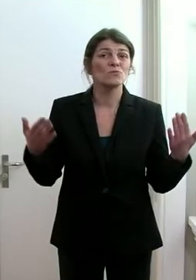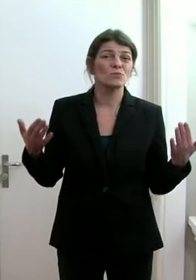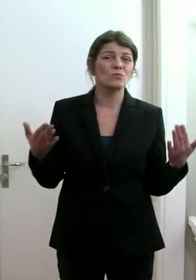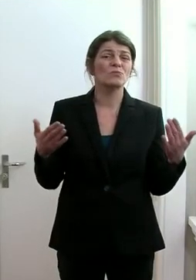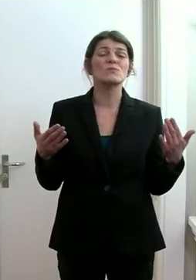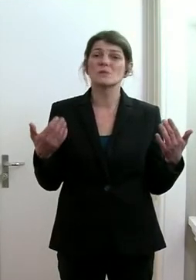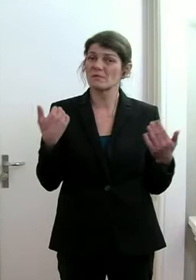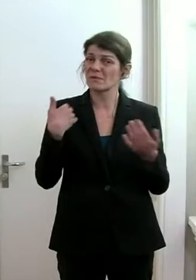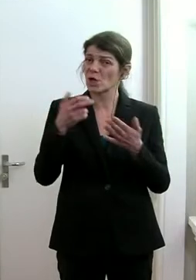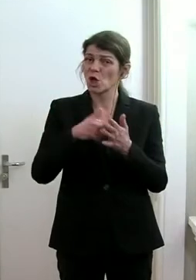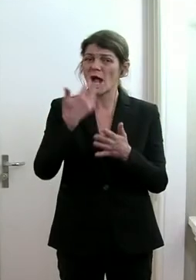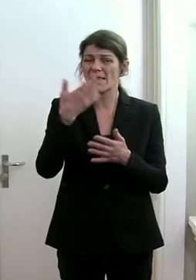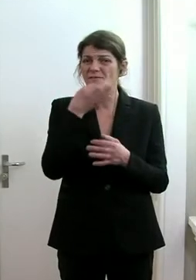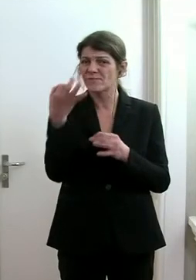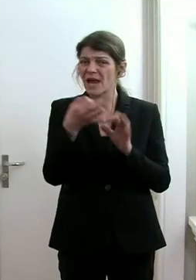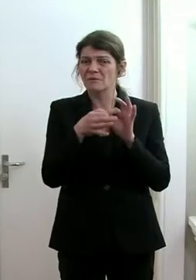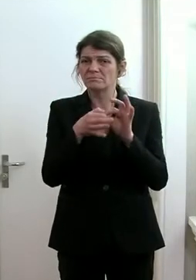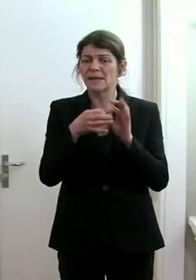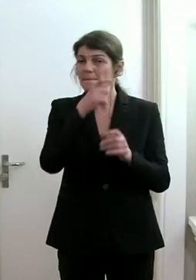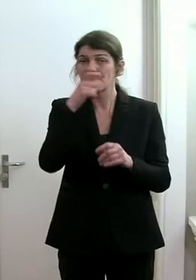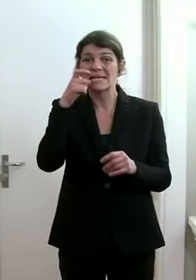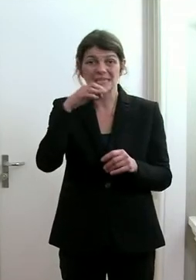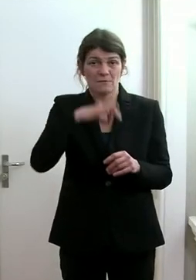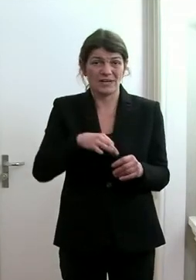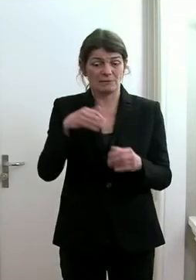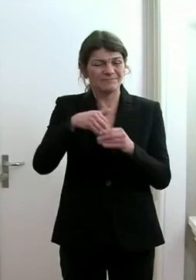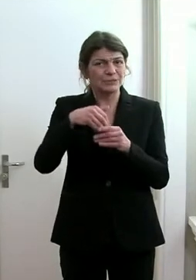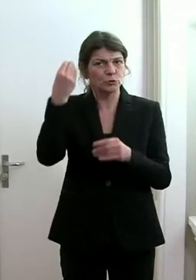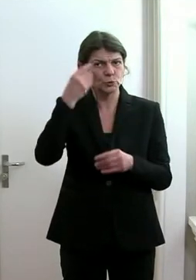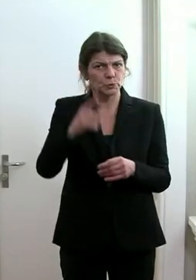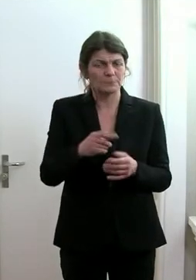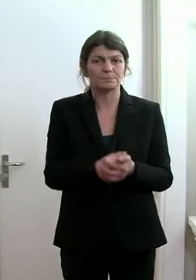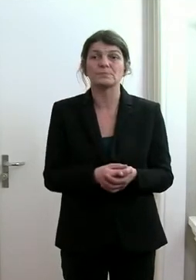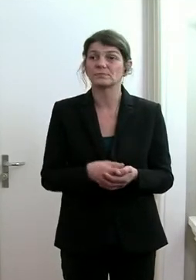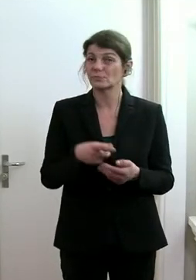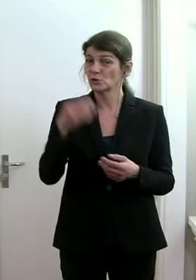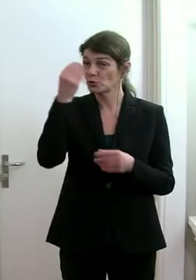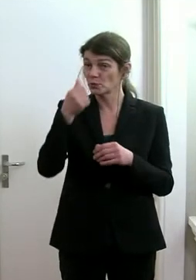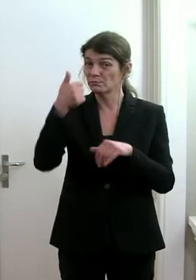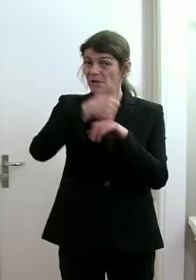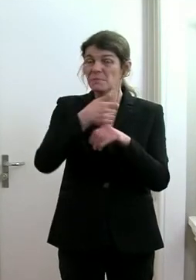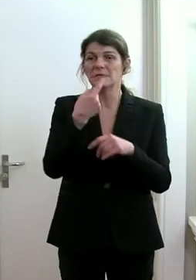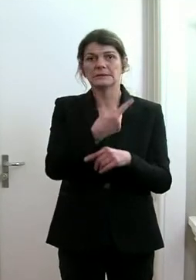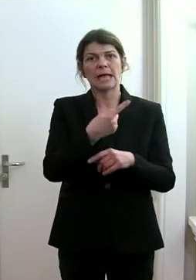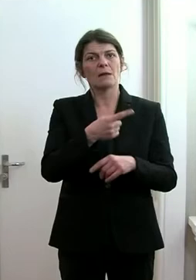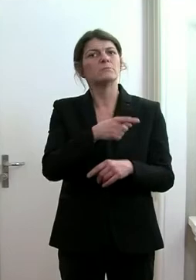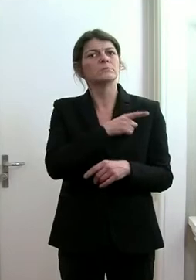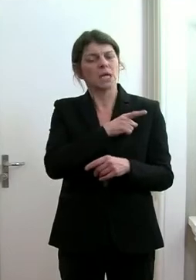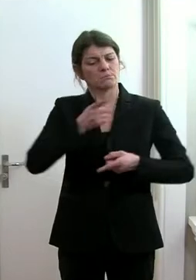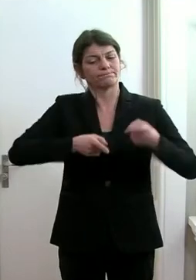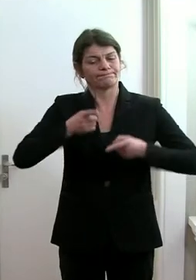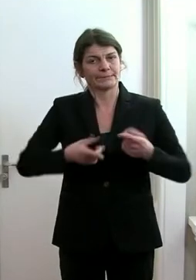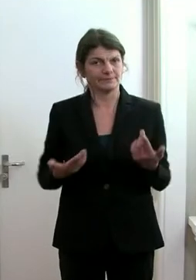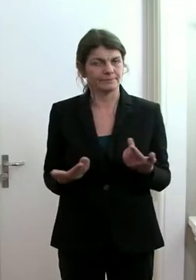Ich hätte noch eine Frage zur Maskenpflicht auch an den Schulen. Da können die Schulleitungen das ja autonom regeln.